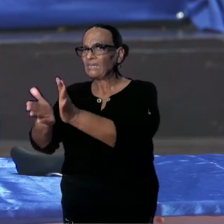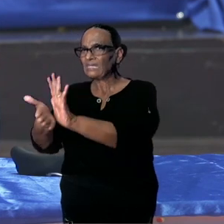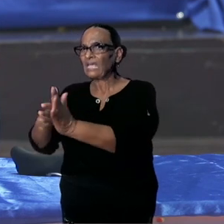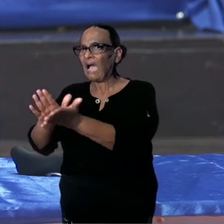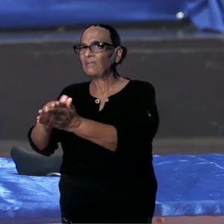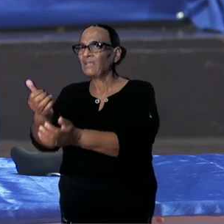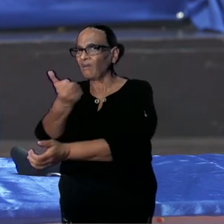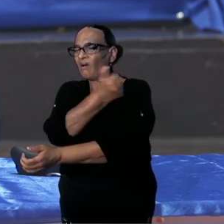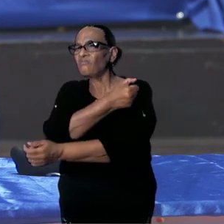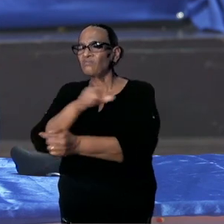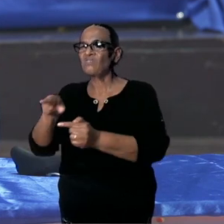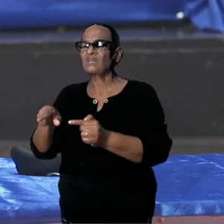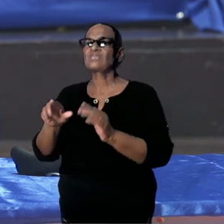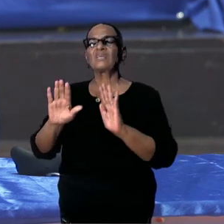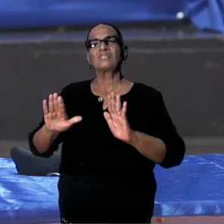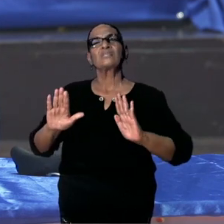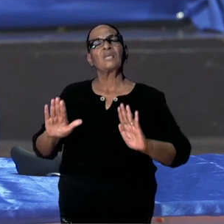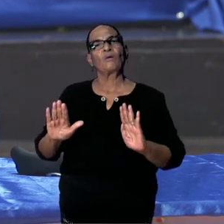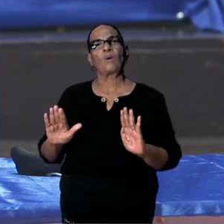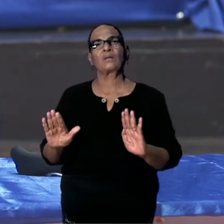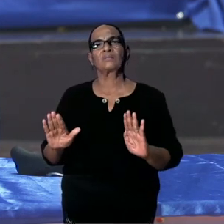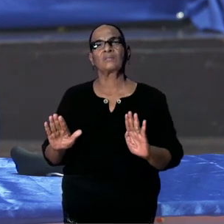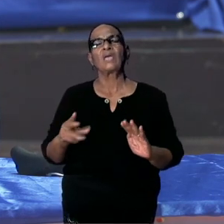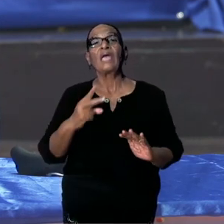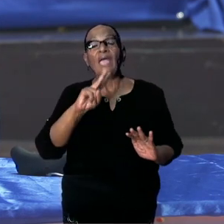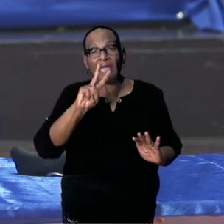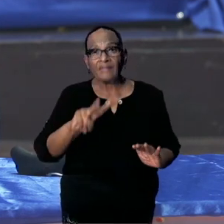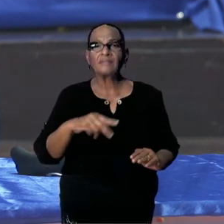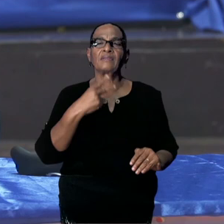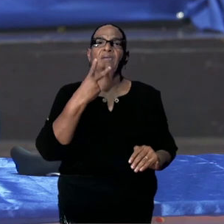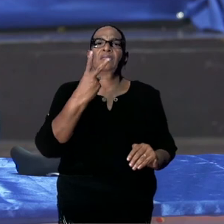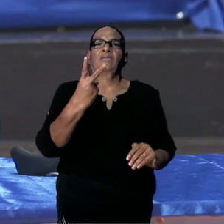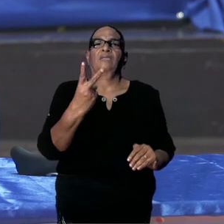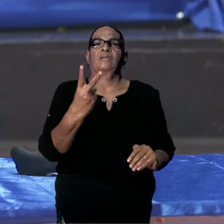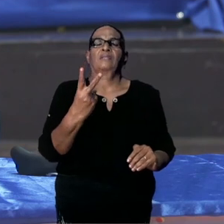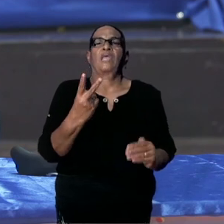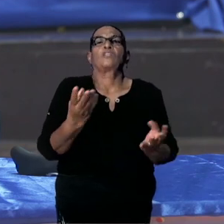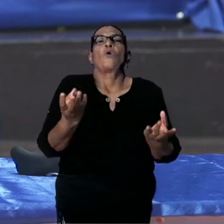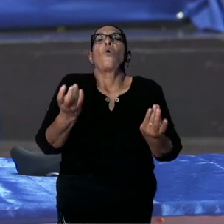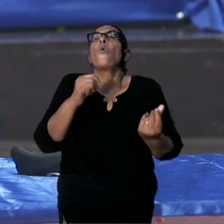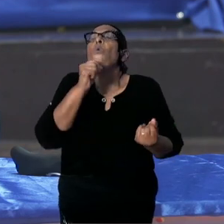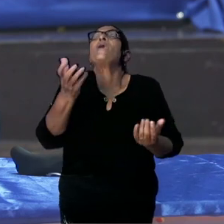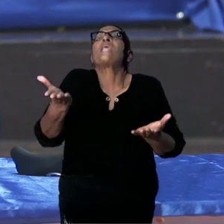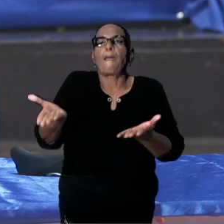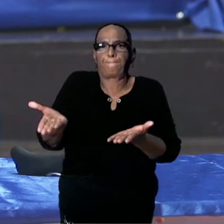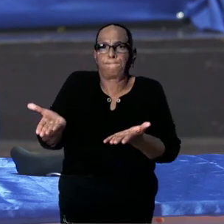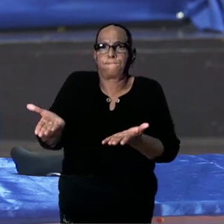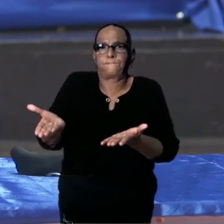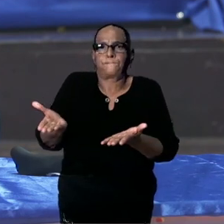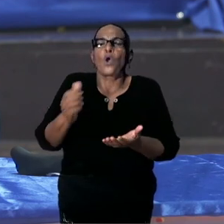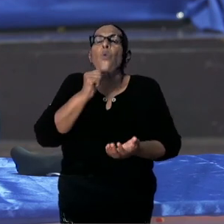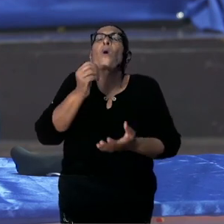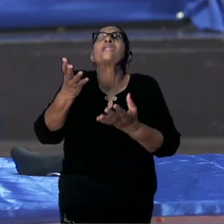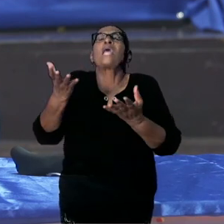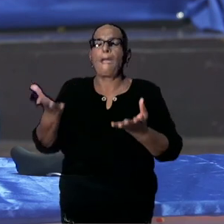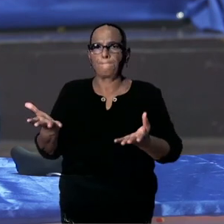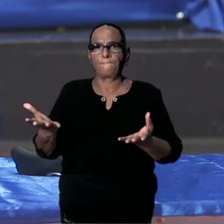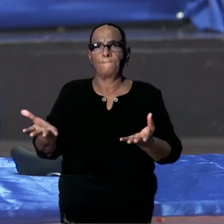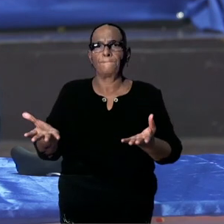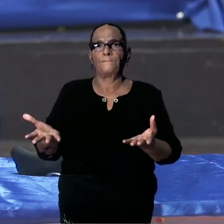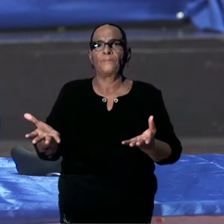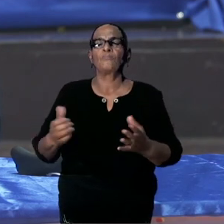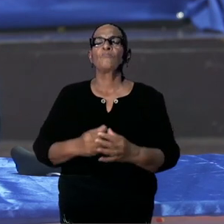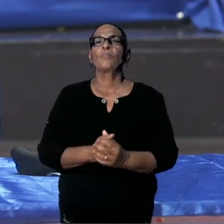eerste journalist. En is gekeken naar de beschikbaarheid en is gekeken ook naar de regionen.